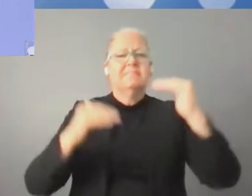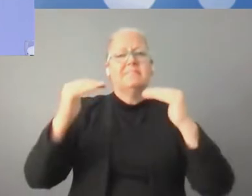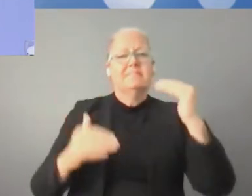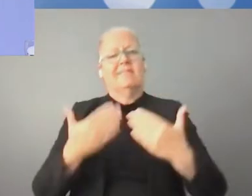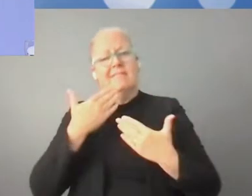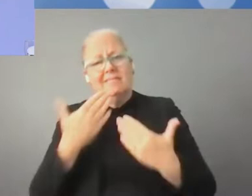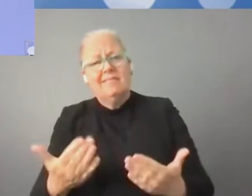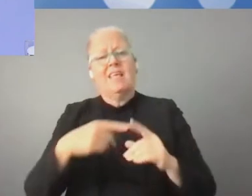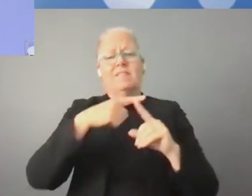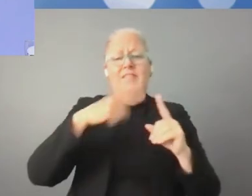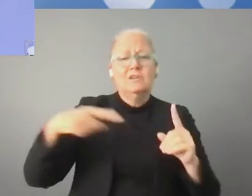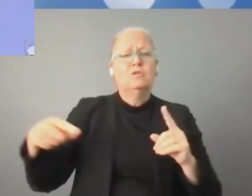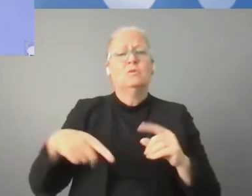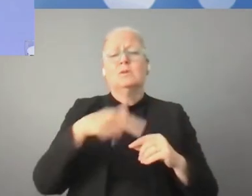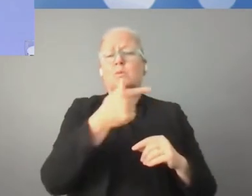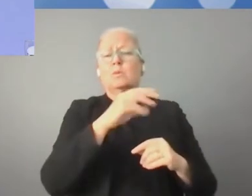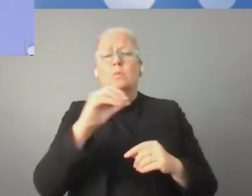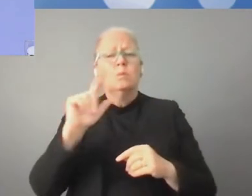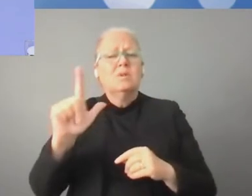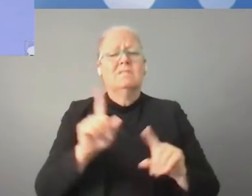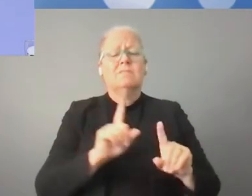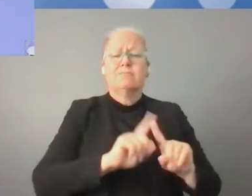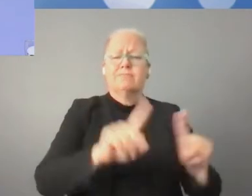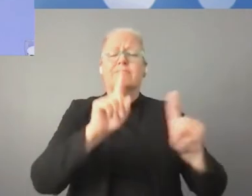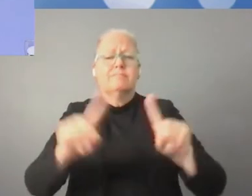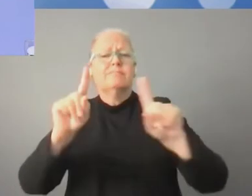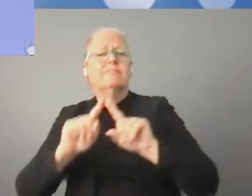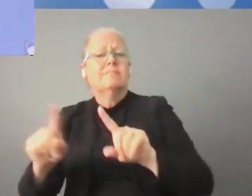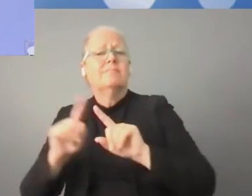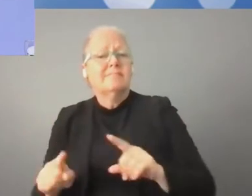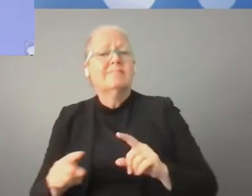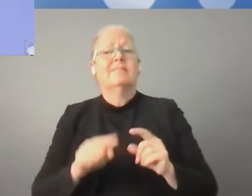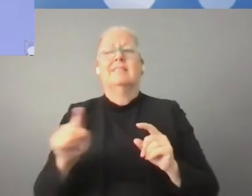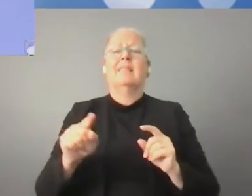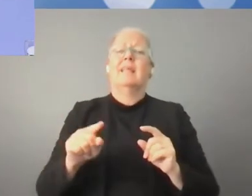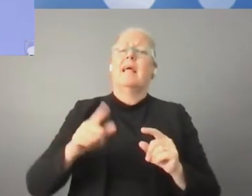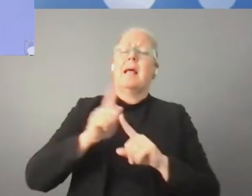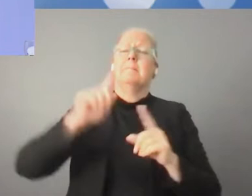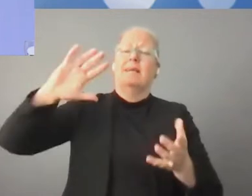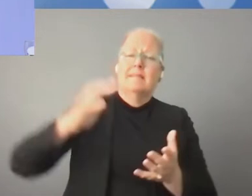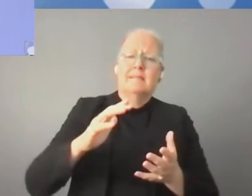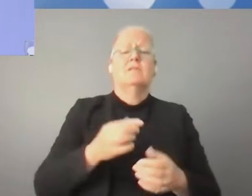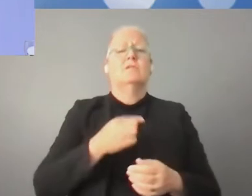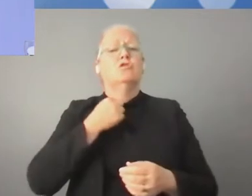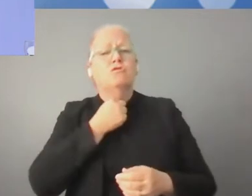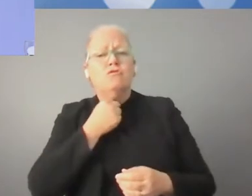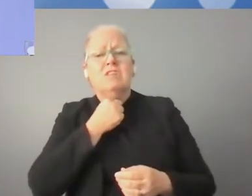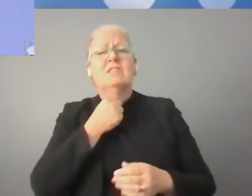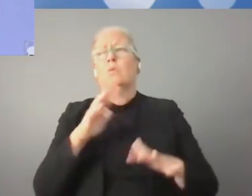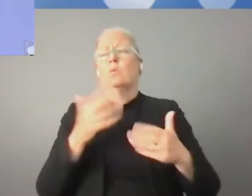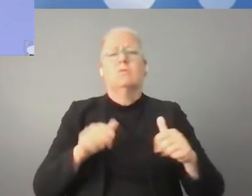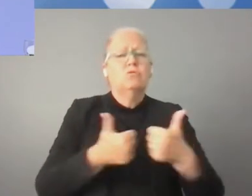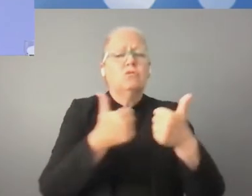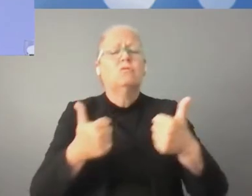świata. Dzięki narzędziom cyfrowym, dzięki nowym technologiom chcemy właśnie te wyzwania, jak również